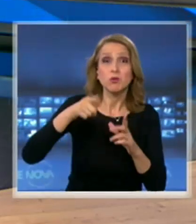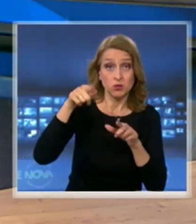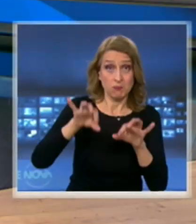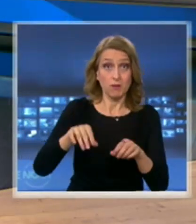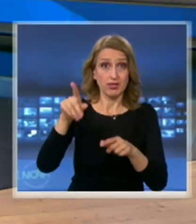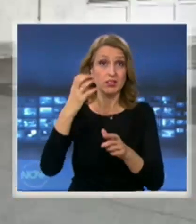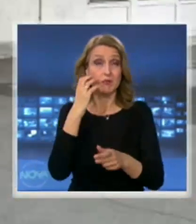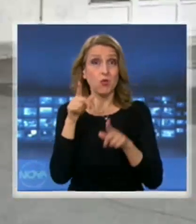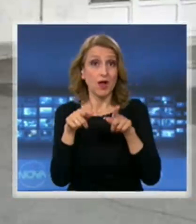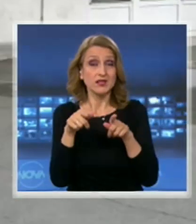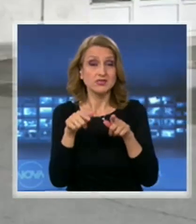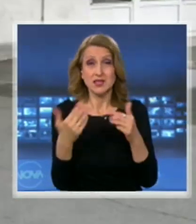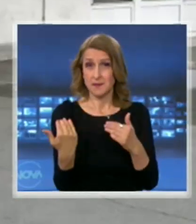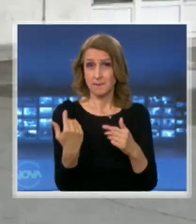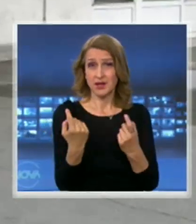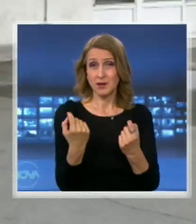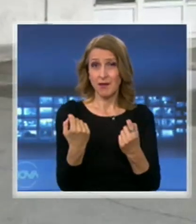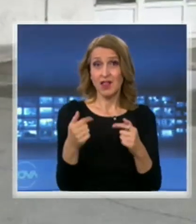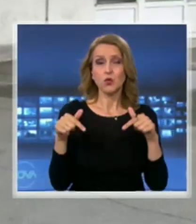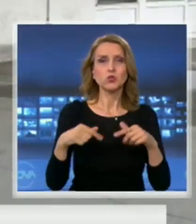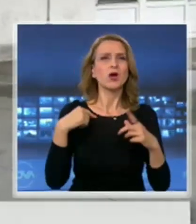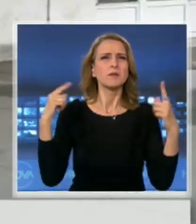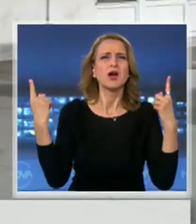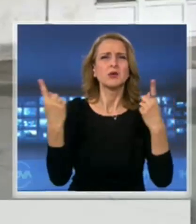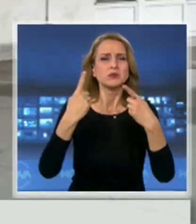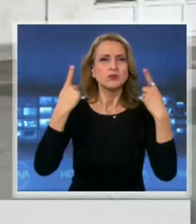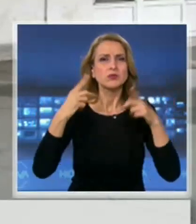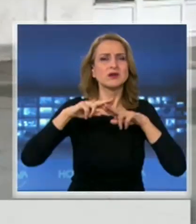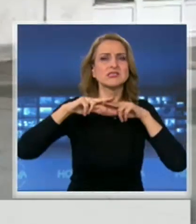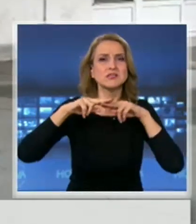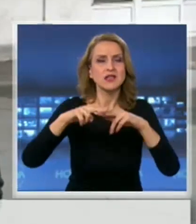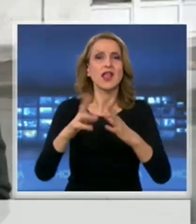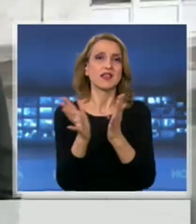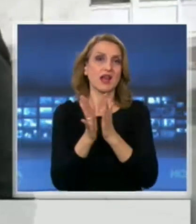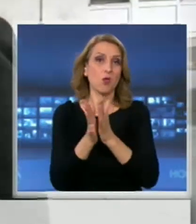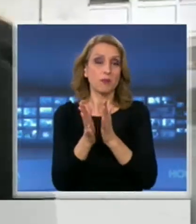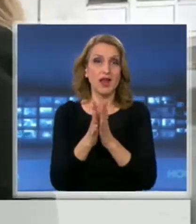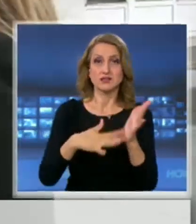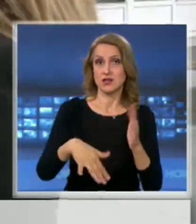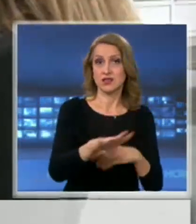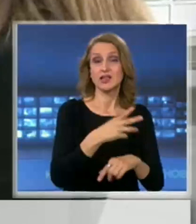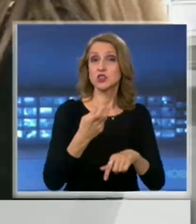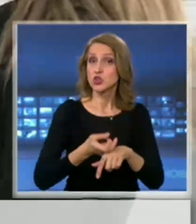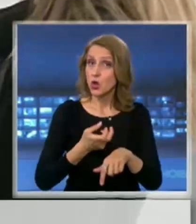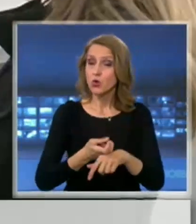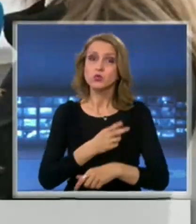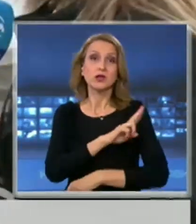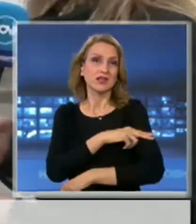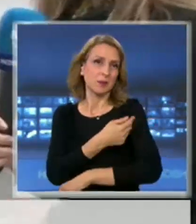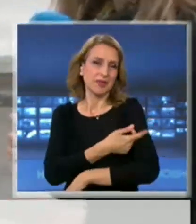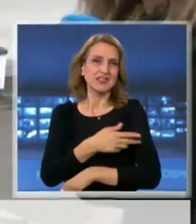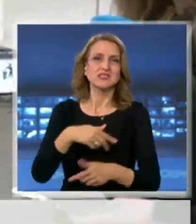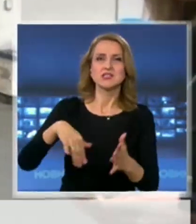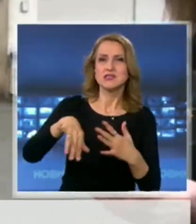Здравейте колеги! Преди малко тук имаше война сирени и ръкопляскания от страна на лекари и медицински персонал,